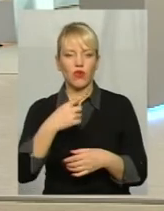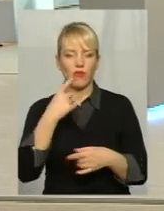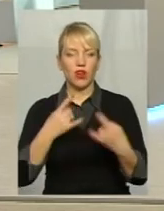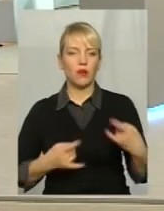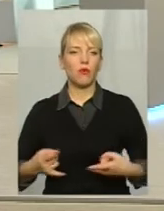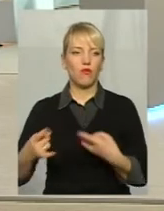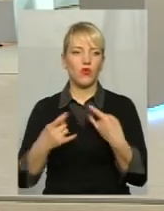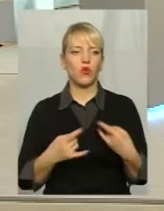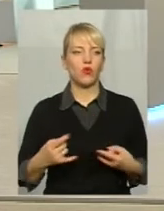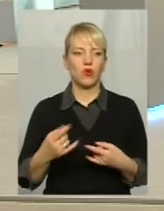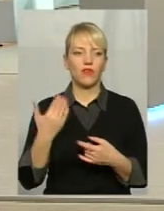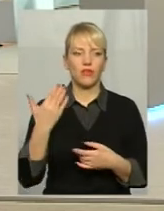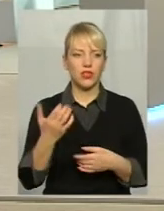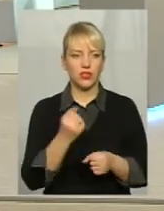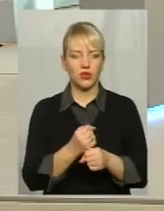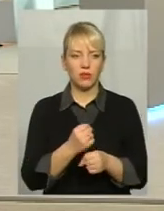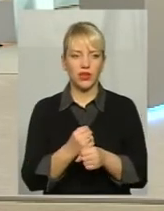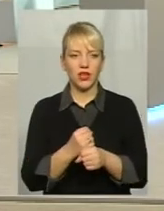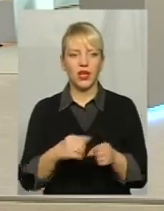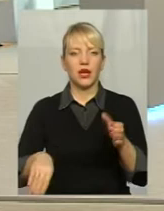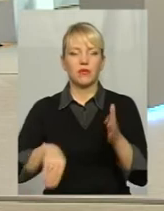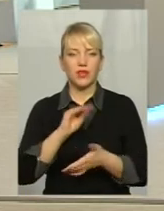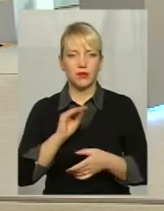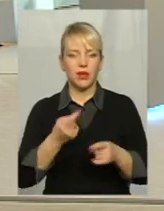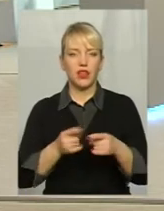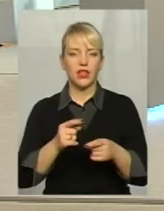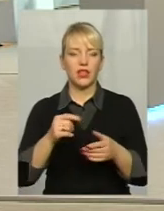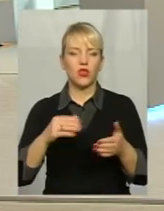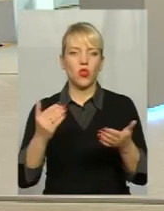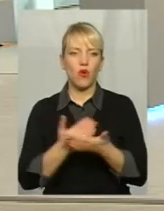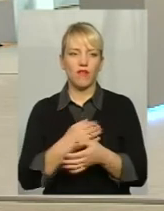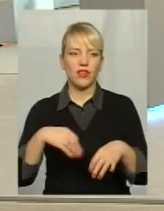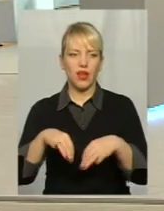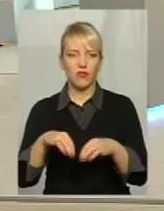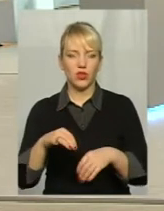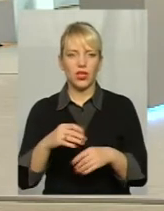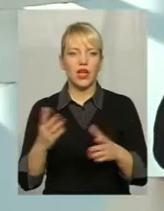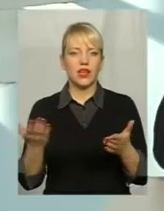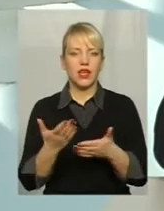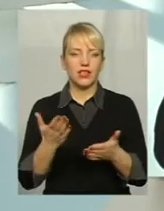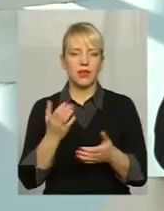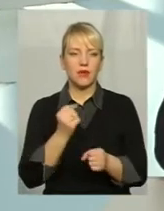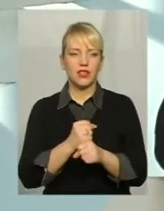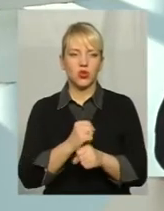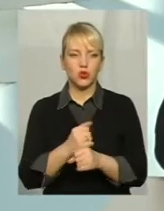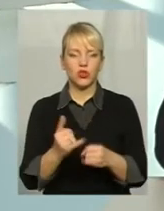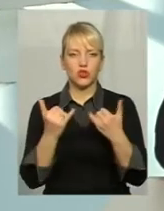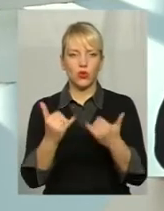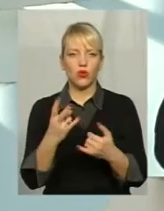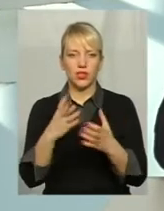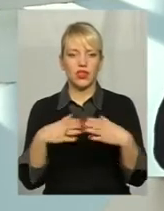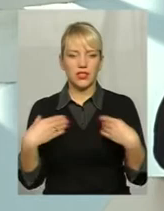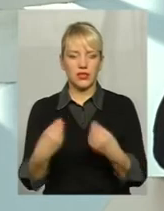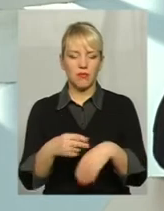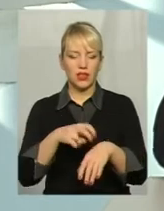того, зробили Придбали новий автомобіль Рено Дахстер, який сьогодні працює на сімейних